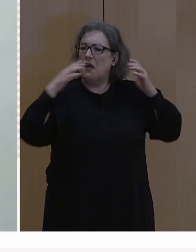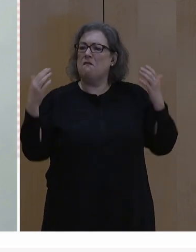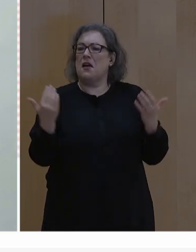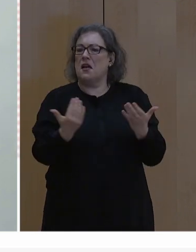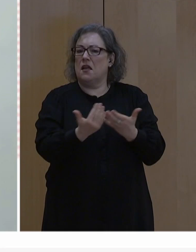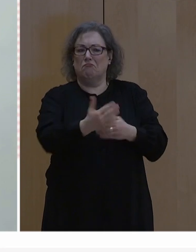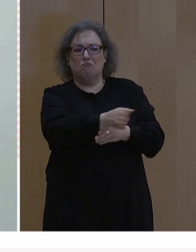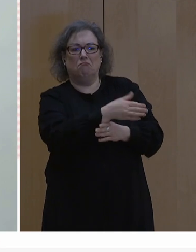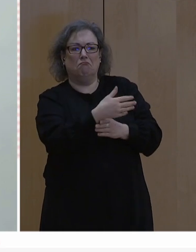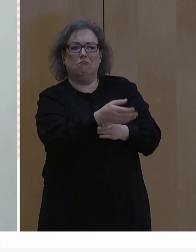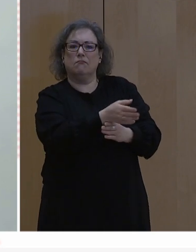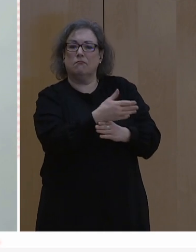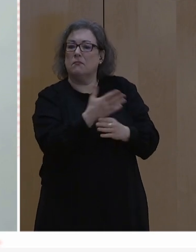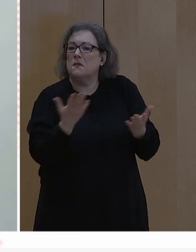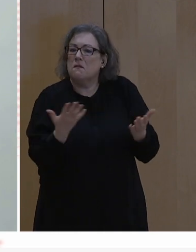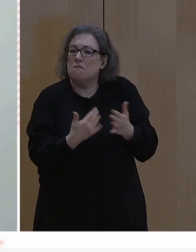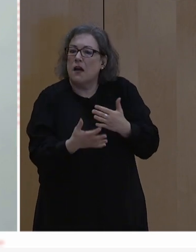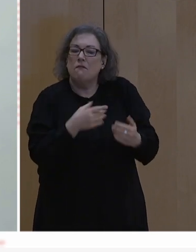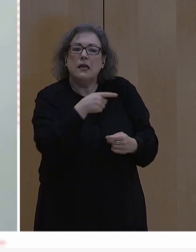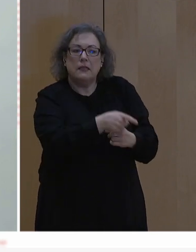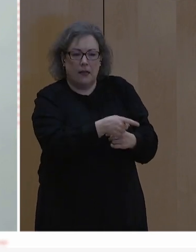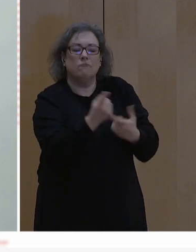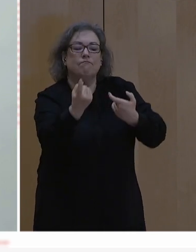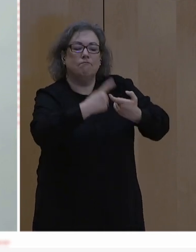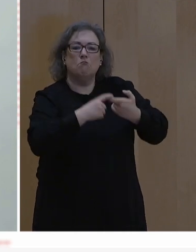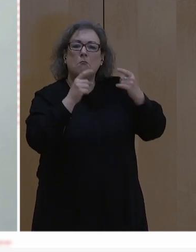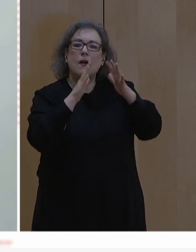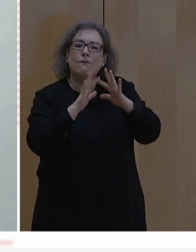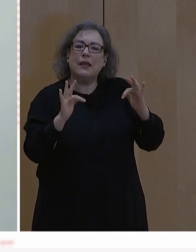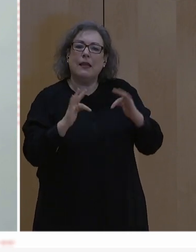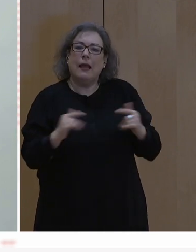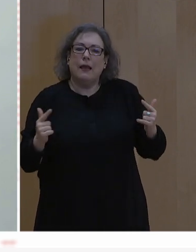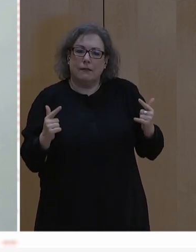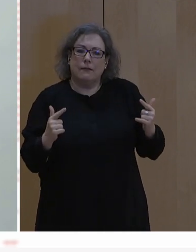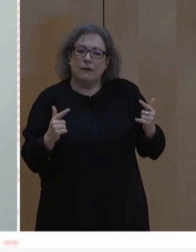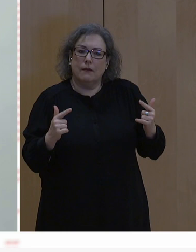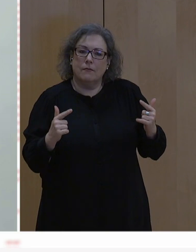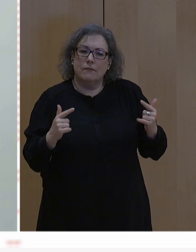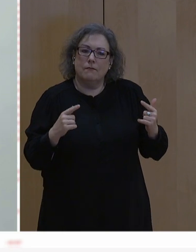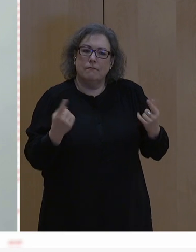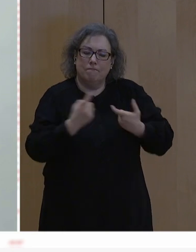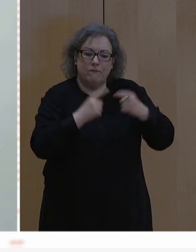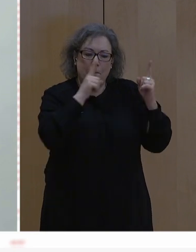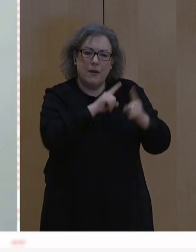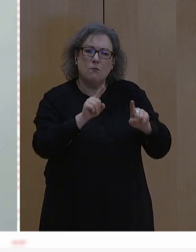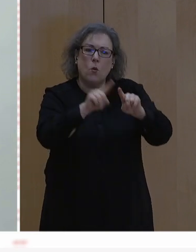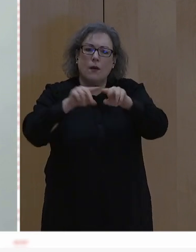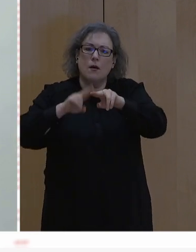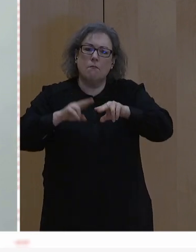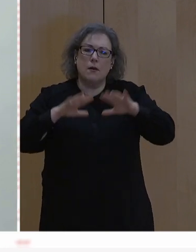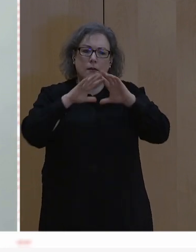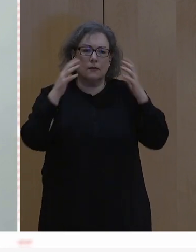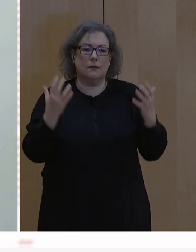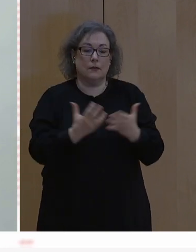Eftersom den associeras med frihet för människor i olika länder och olika delar av världen. Den blåa och gula